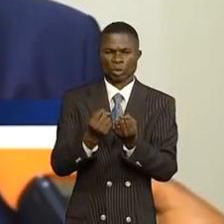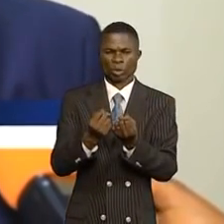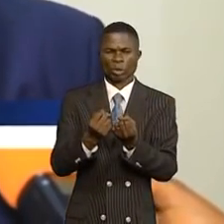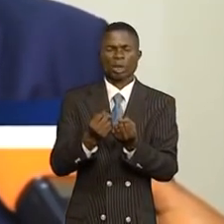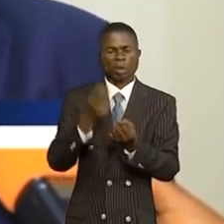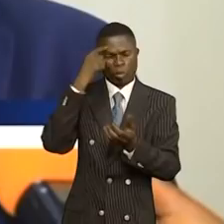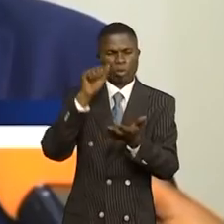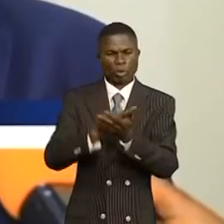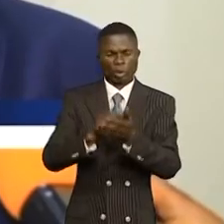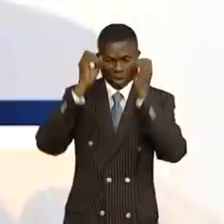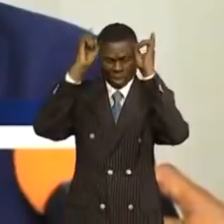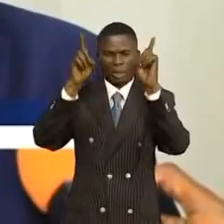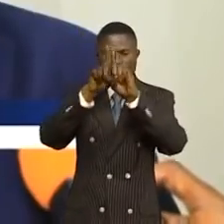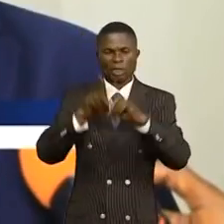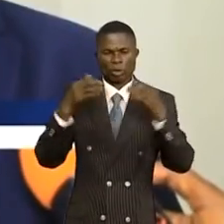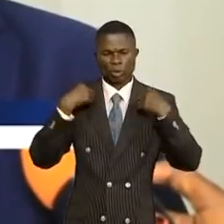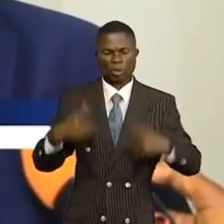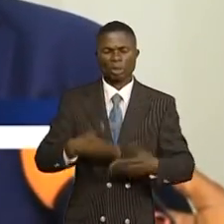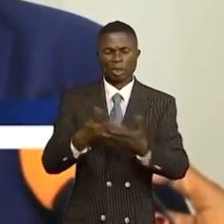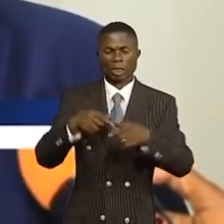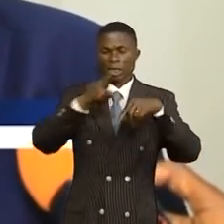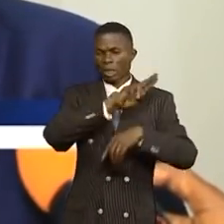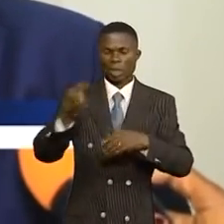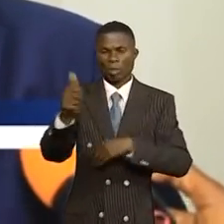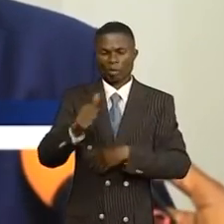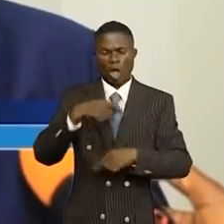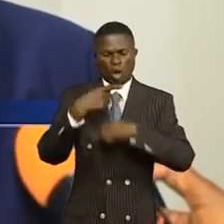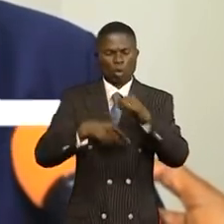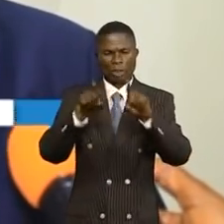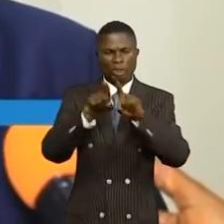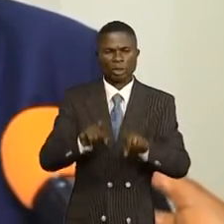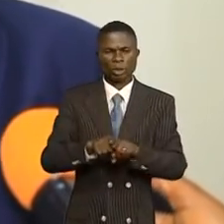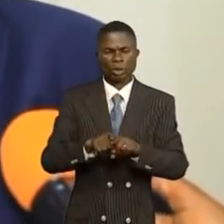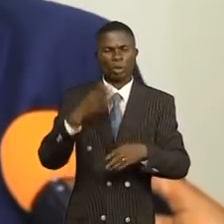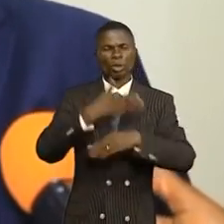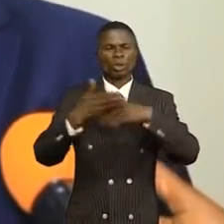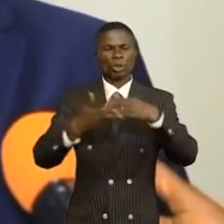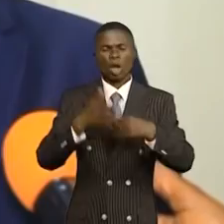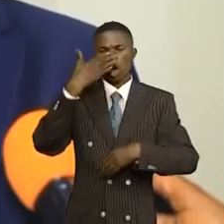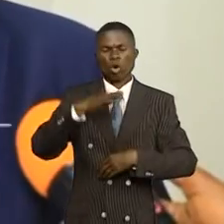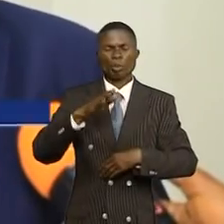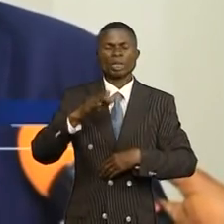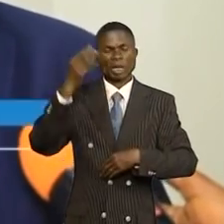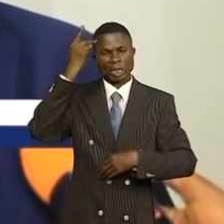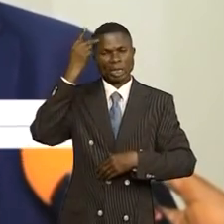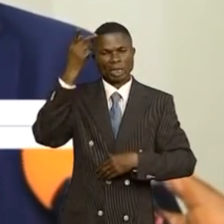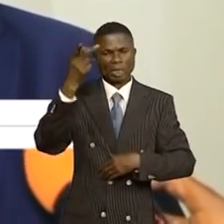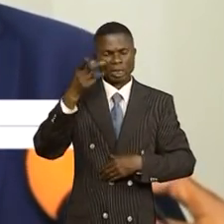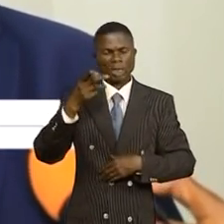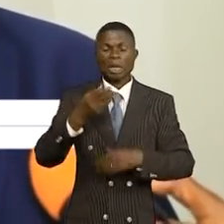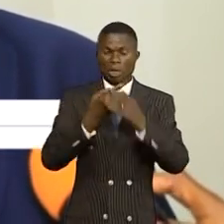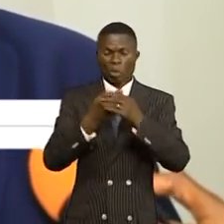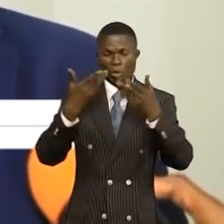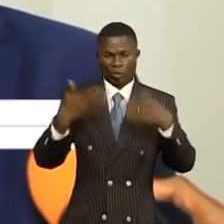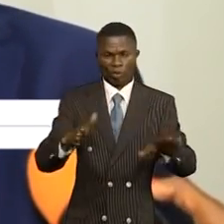par là, l'éducation et la santé. Et cette année, nous pensons aussi commencer la réhabilitation de l'hôpital Mamayemo. Nous comptons terminer